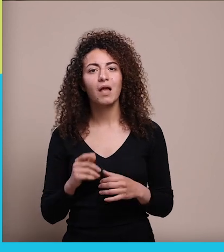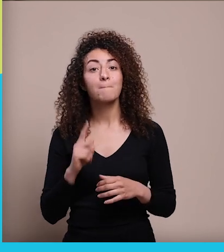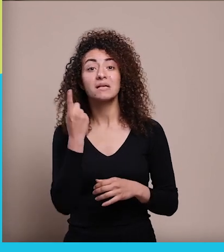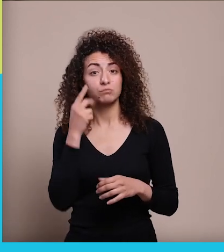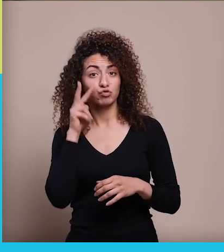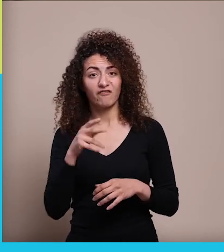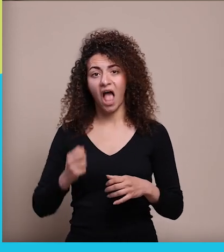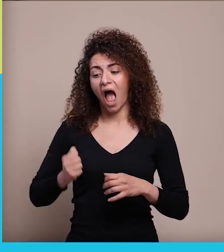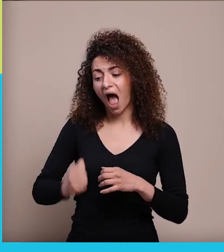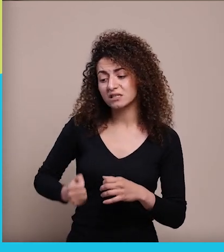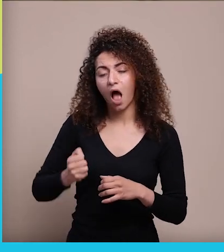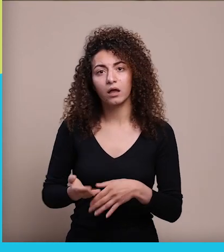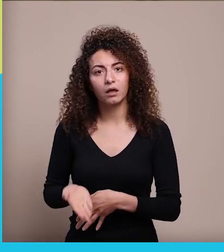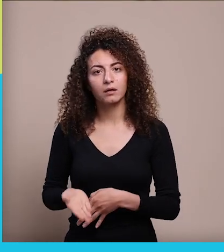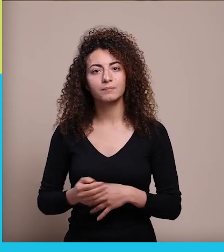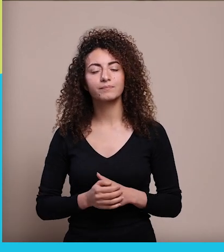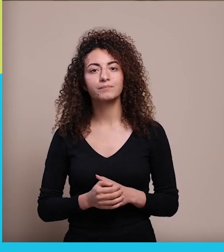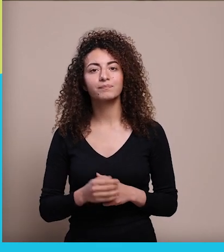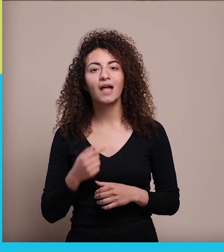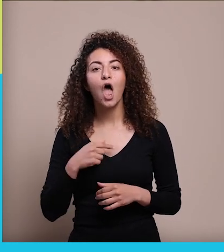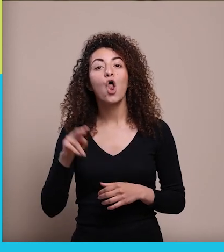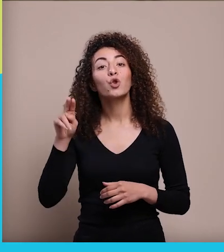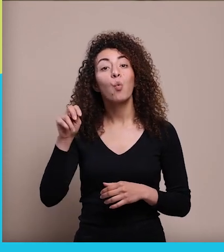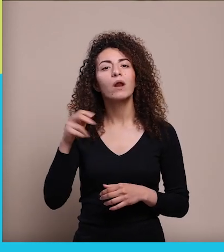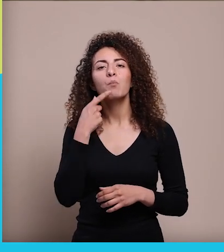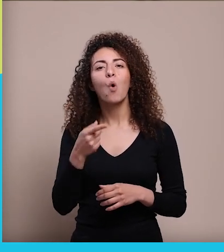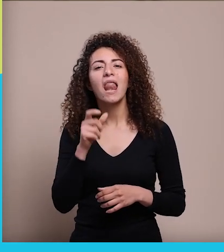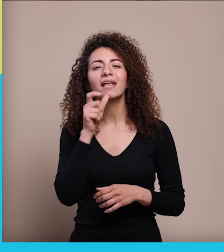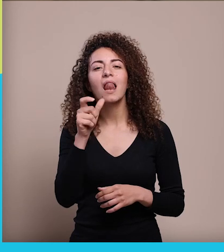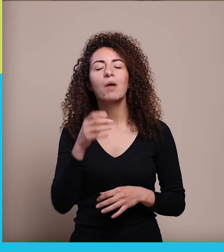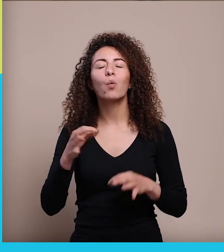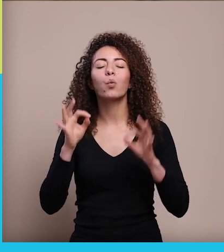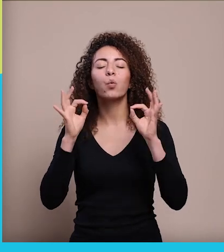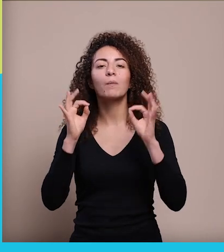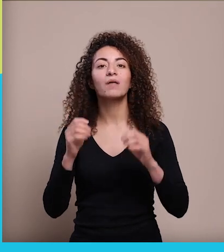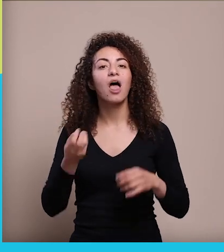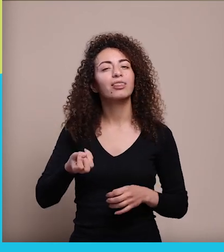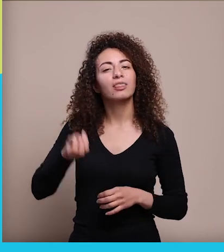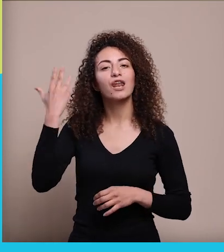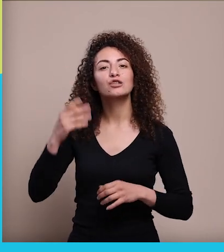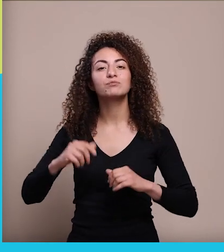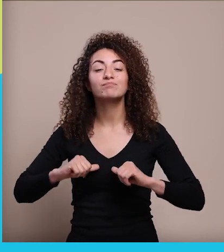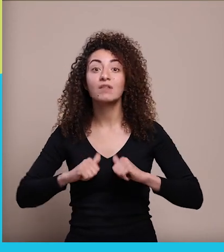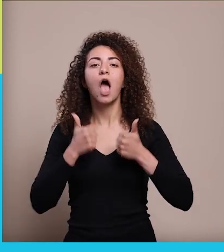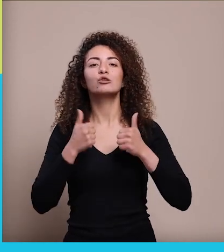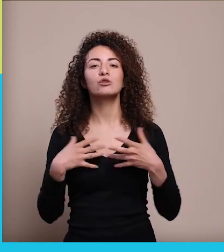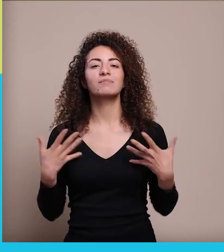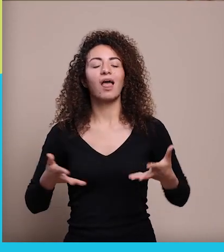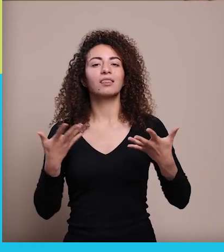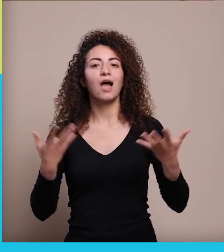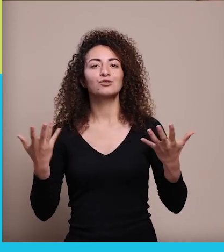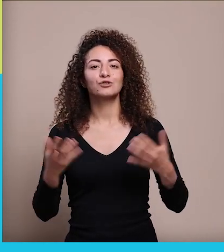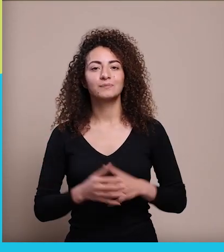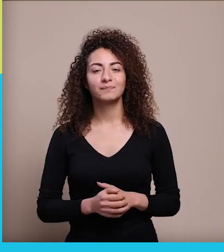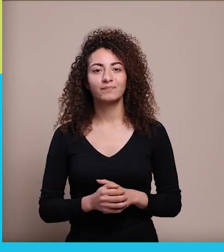لمجرد شفتوا عصايته أنا كتير بأيد نور بالشعار اللي بتستعمله بالحياة طنس طغش طنطغش